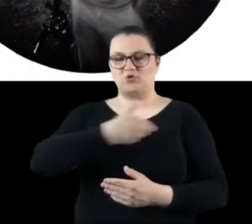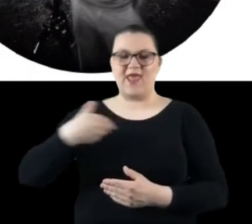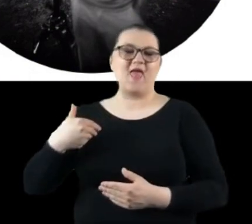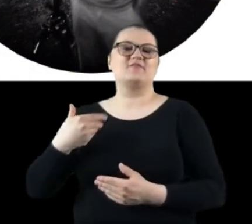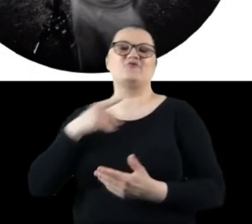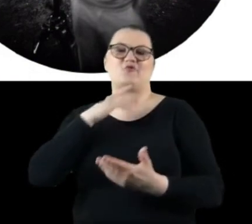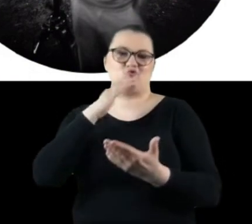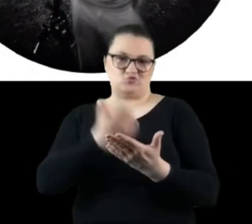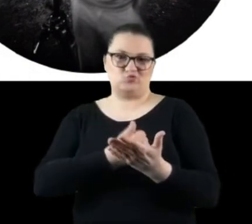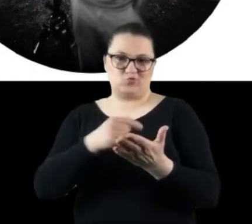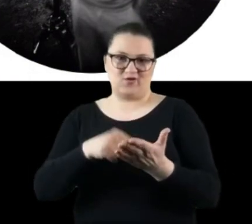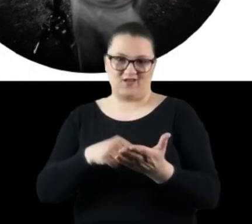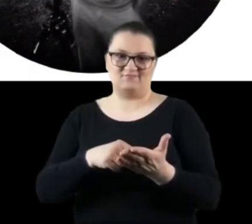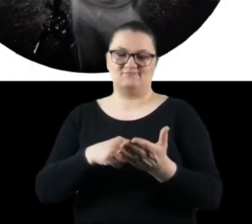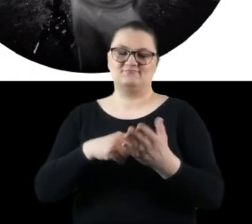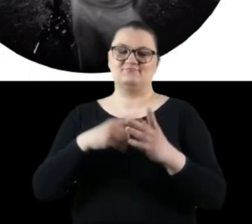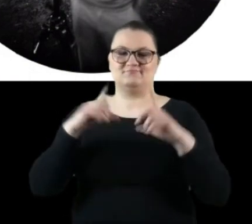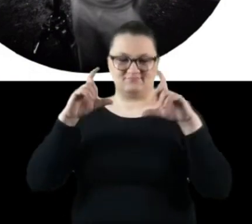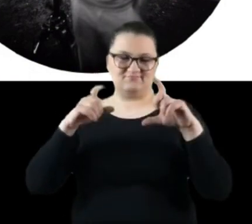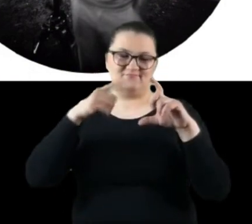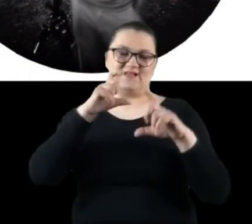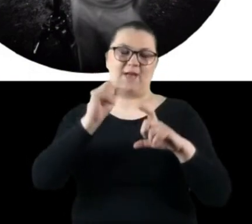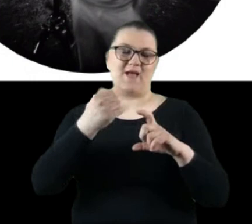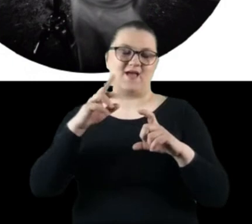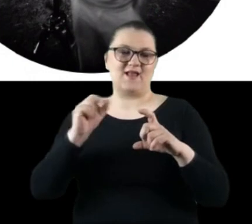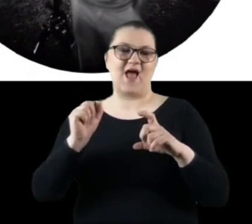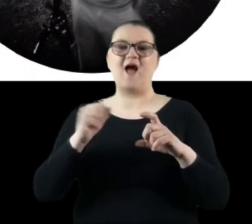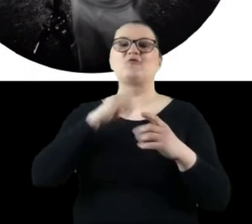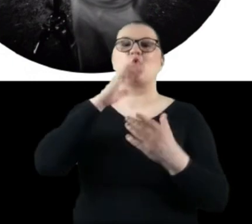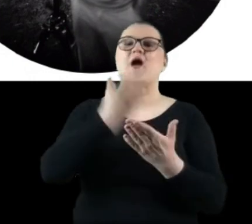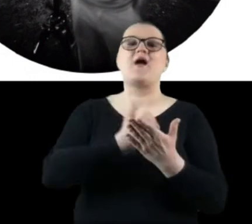użyciu kamery obskury wykonanej z walizki.